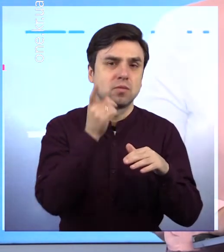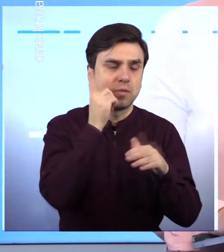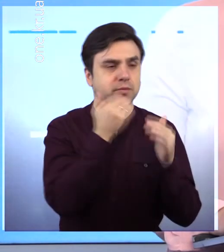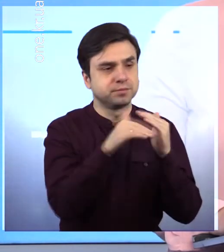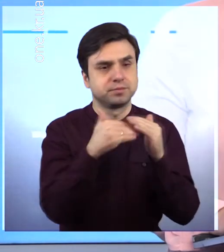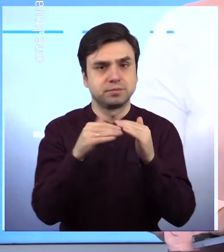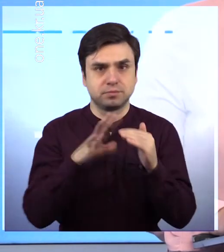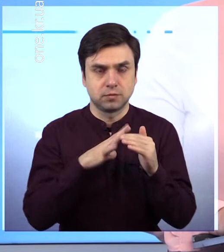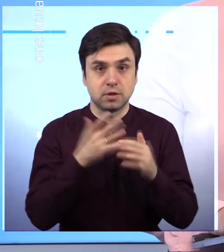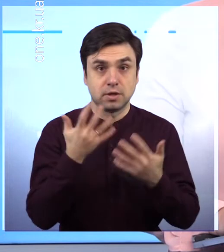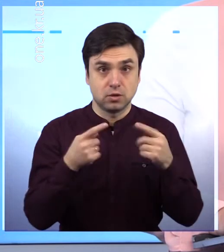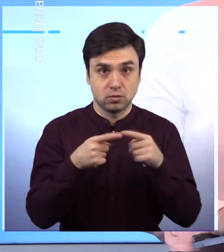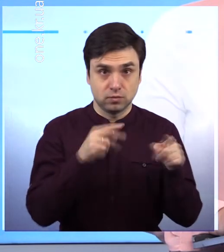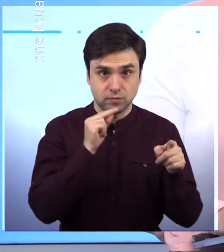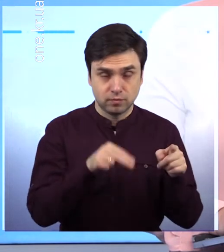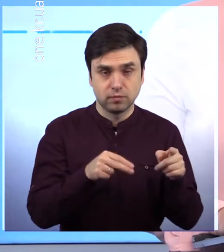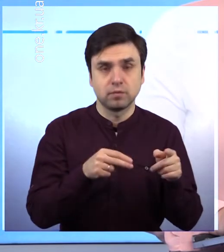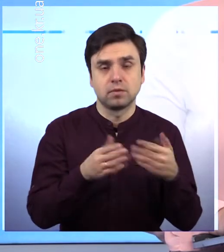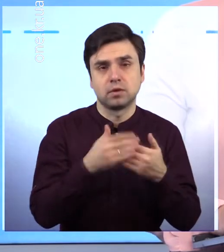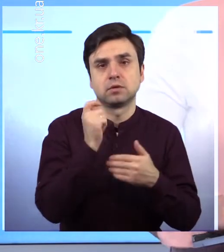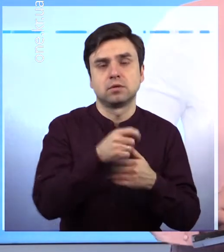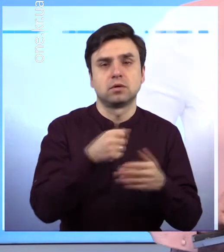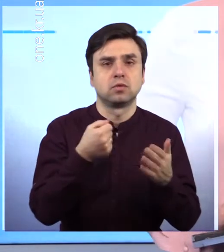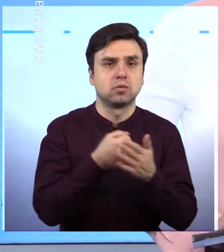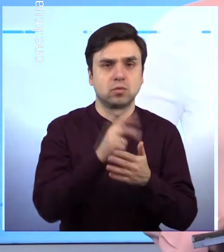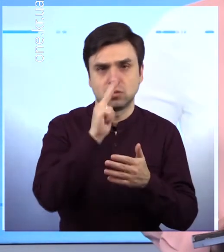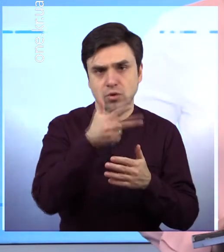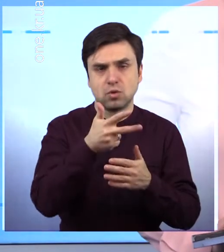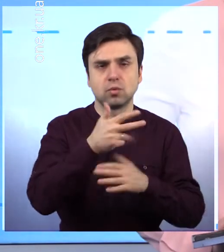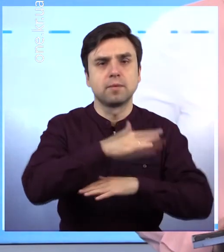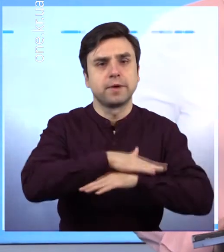опокій. Приєдналися з допоминальної служби і наші кореспонденти.